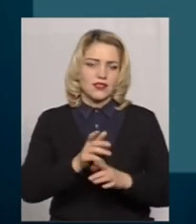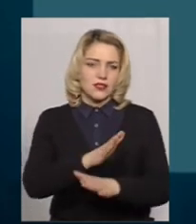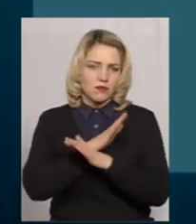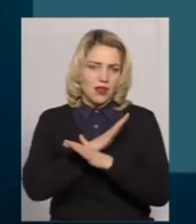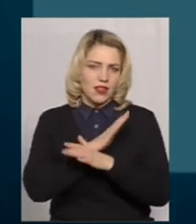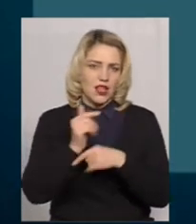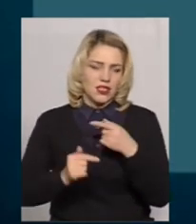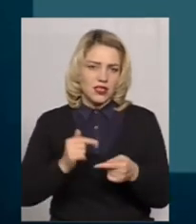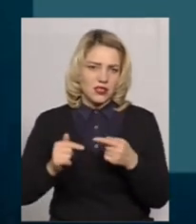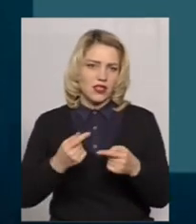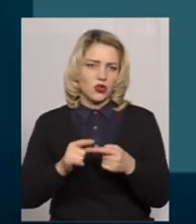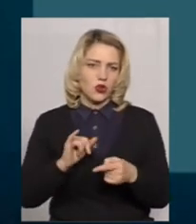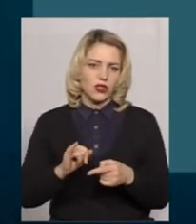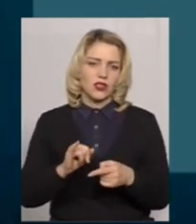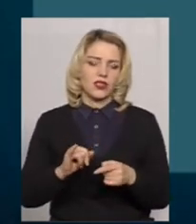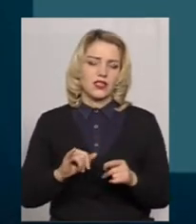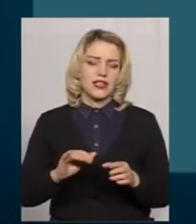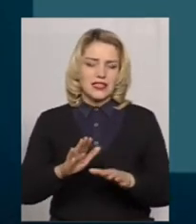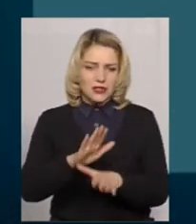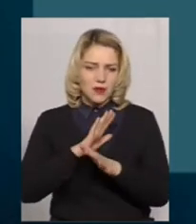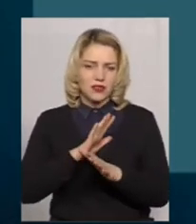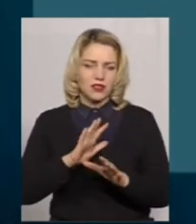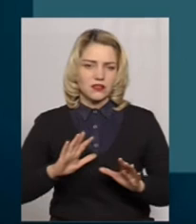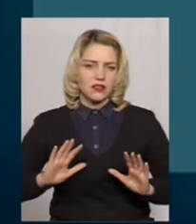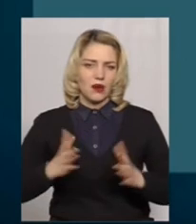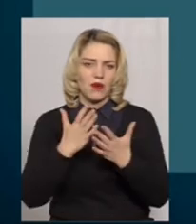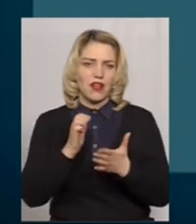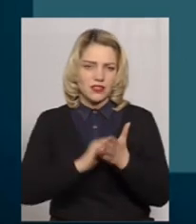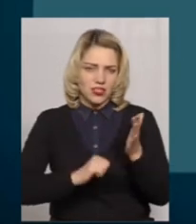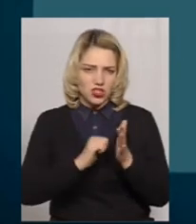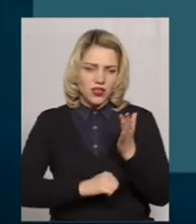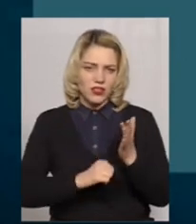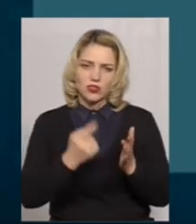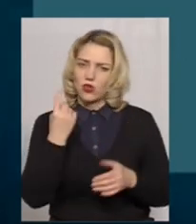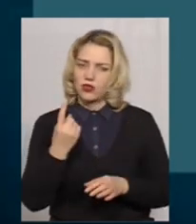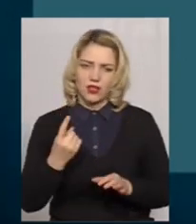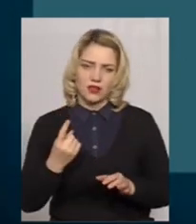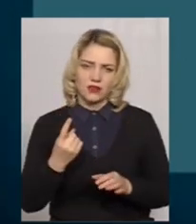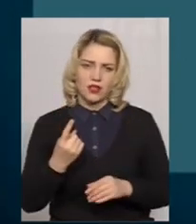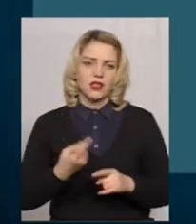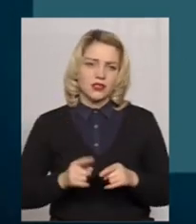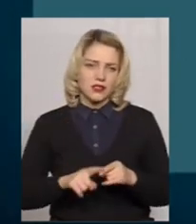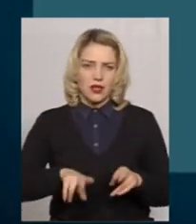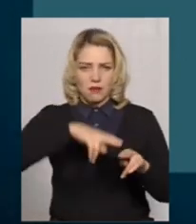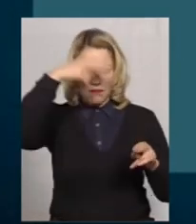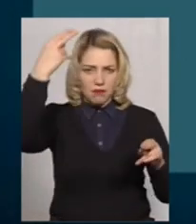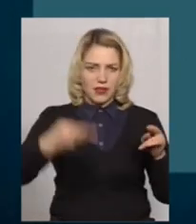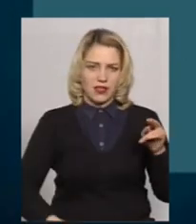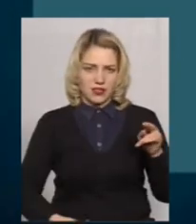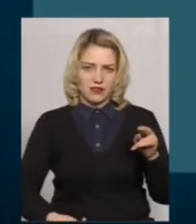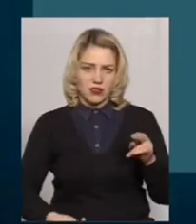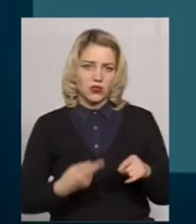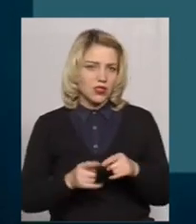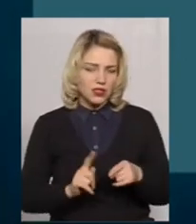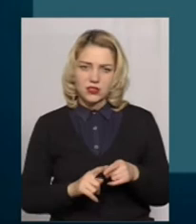І багато із цих випадків трапляється через одну, єдину таку подію і причину – це падіння з висоти. Це найбільший